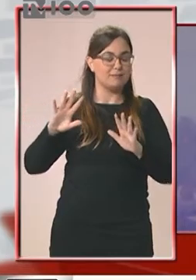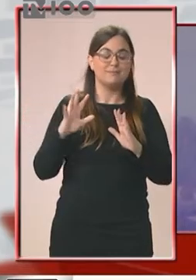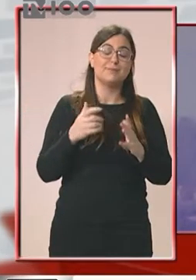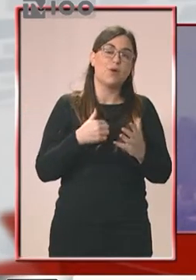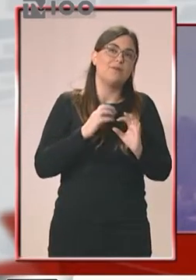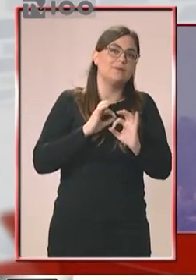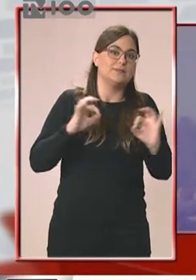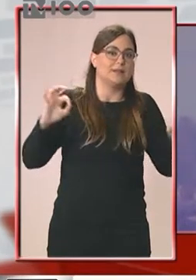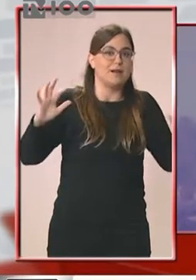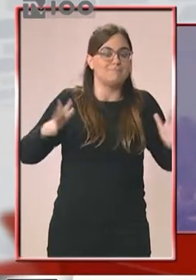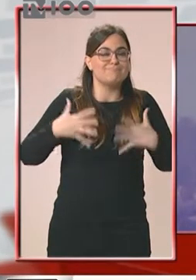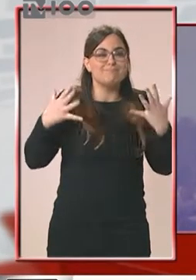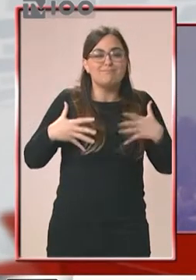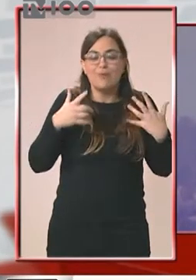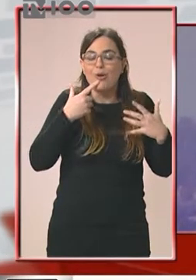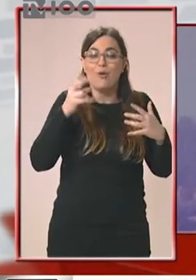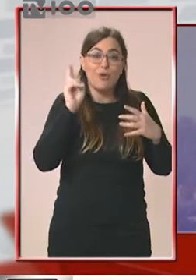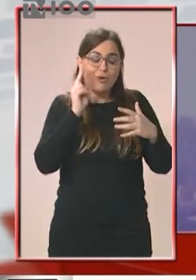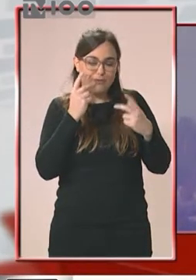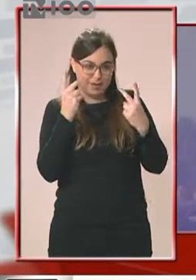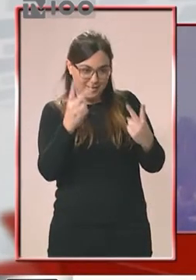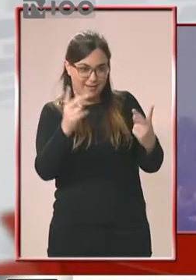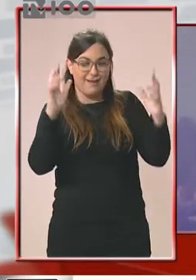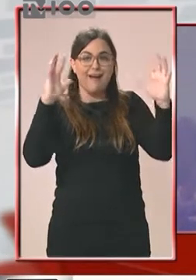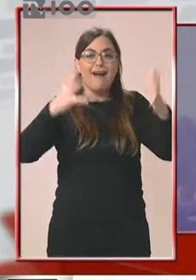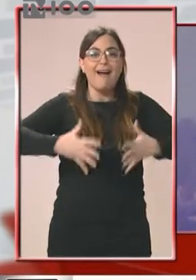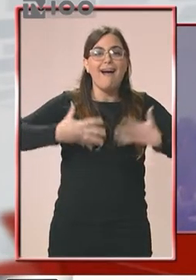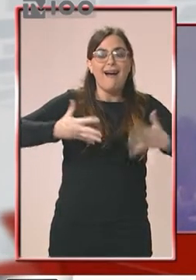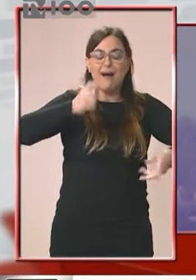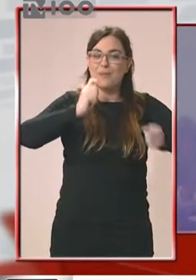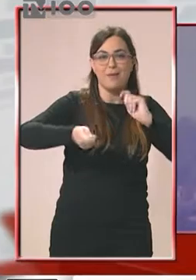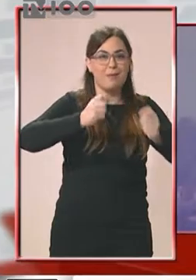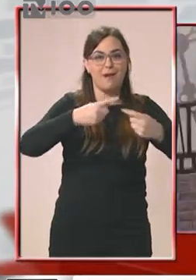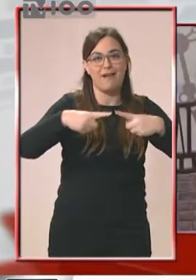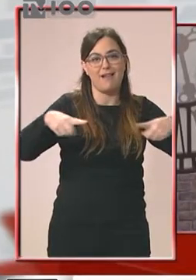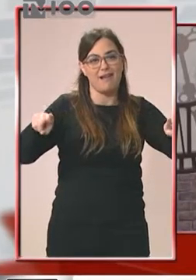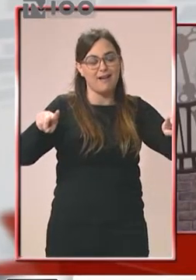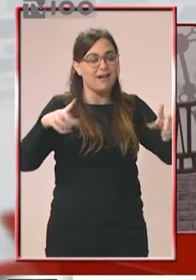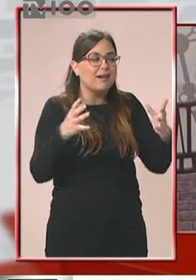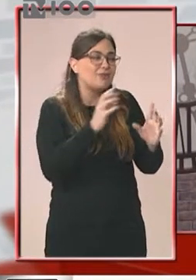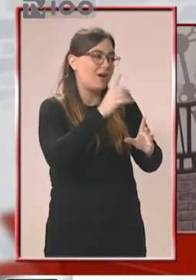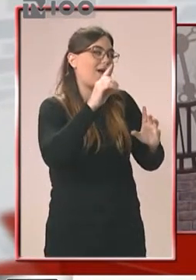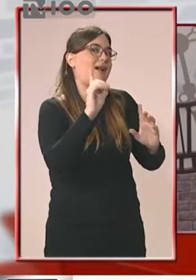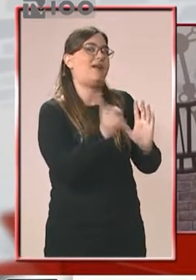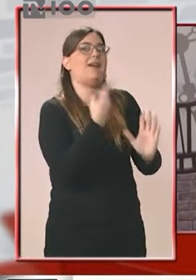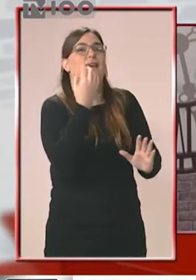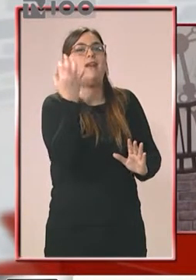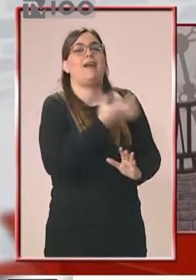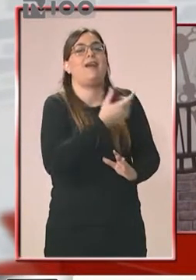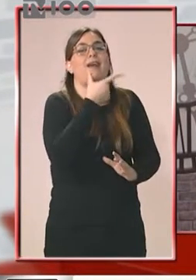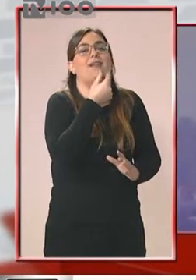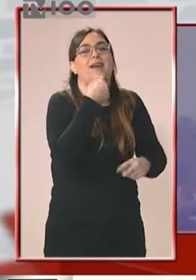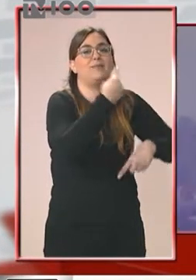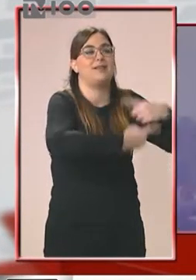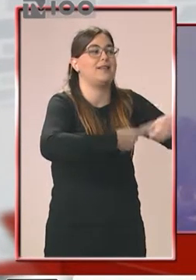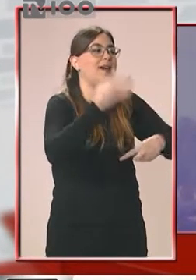τρελαίνονται από τη χαρά τους όταν παίζουν μαζί μας, φεύγουν όλοι πολύ ευχαριστημένοι. Μοναδική εμπειρία πρέπει να είναι και για εσάς φυσικά. για εμάς. Ναι, εγώ αυτό που έχω καταλάβει